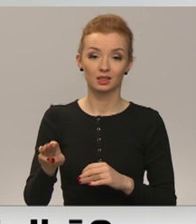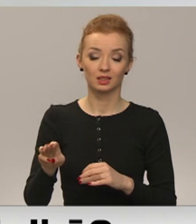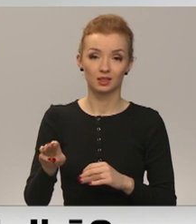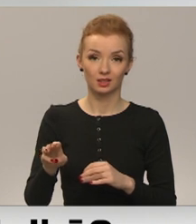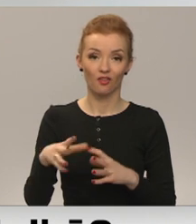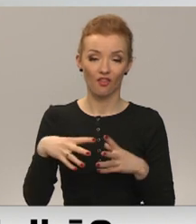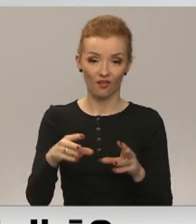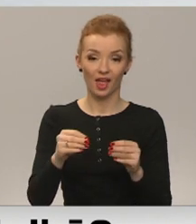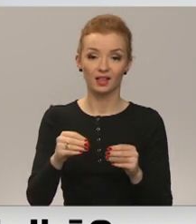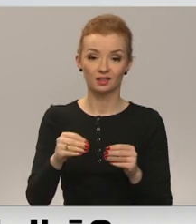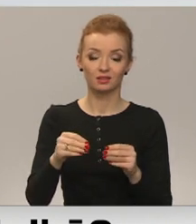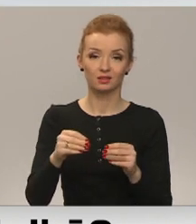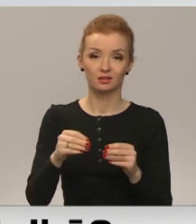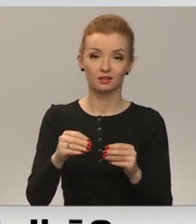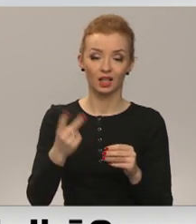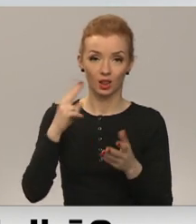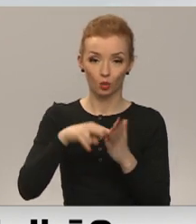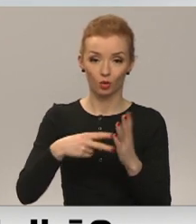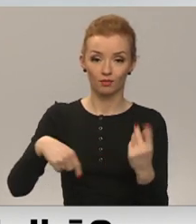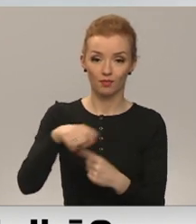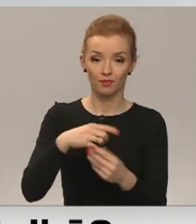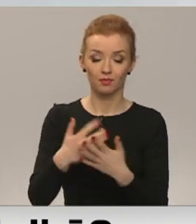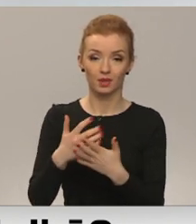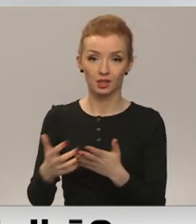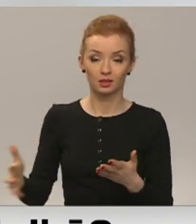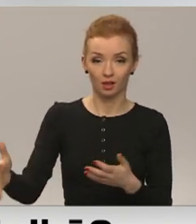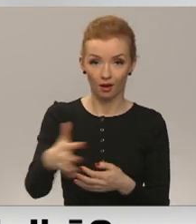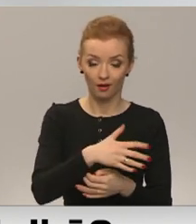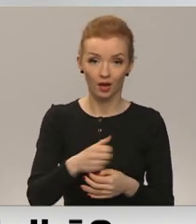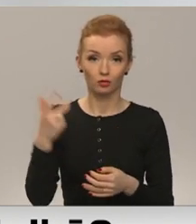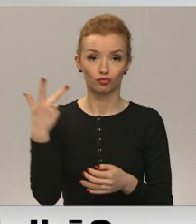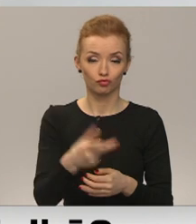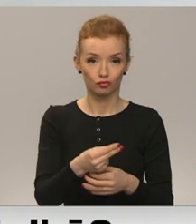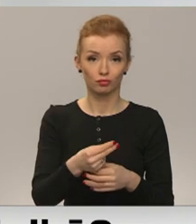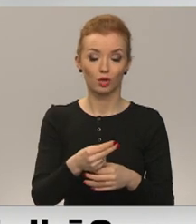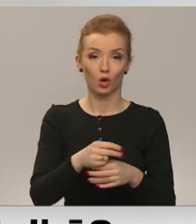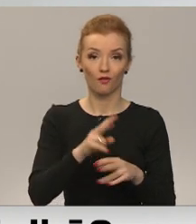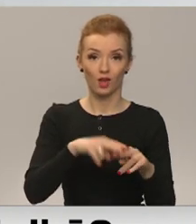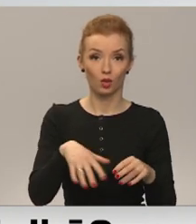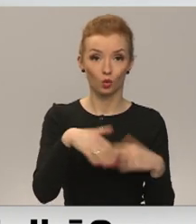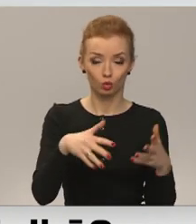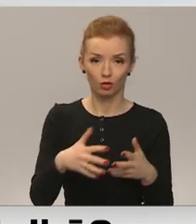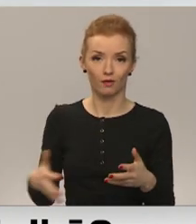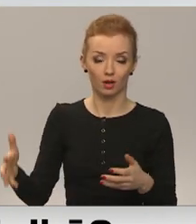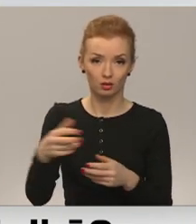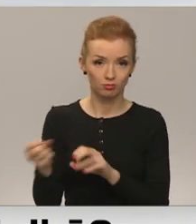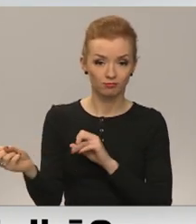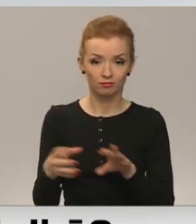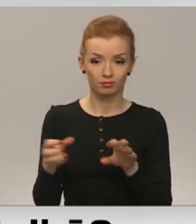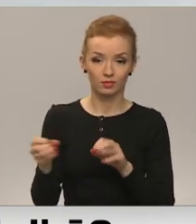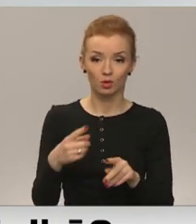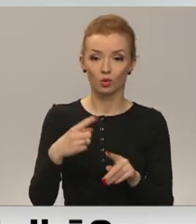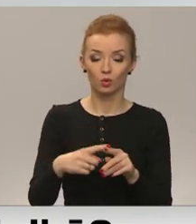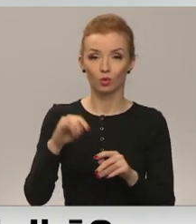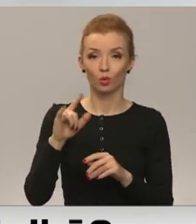apgriezienas ar dzīvniekiem. Savāk teitamizēt, atbrīvot vietu un vākt nākošos. Un Ulubelē